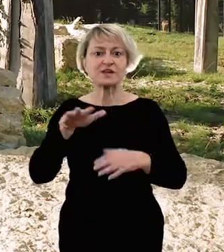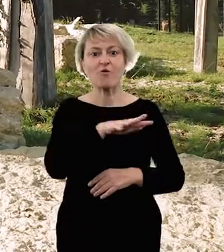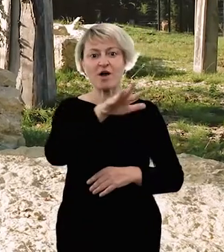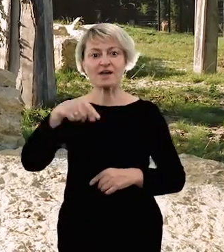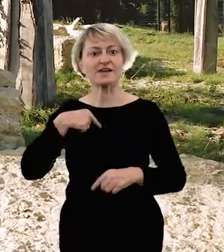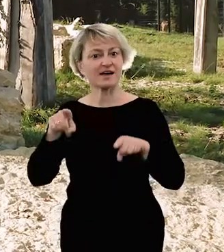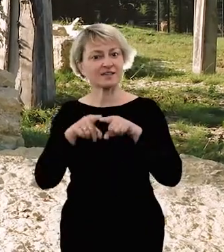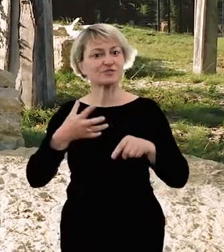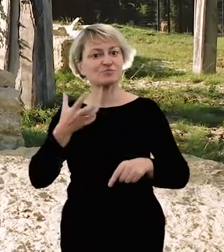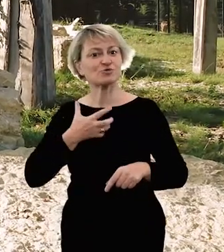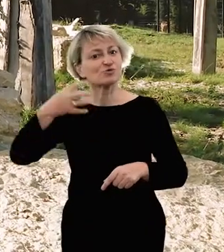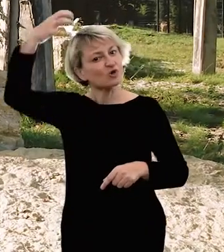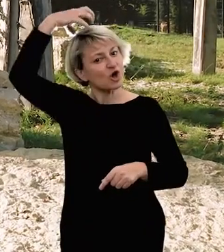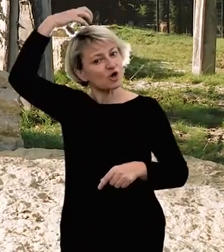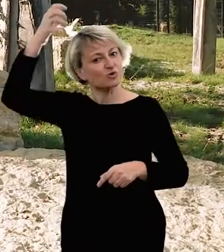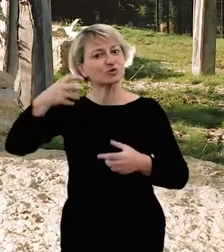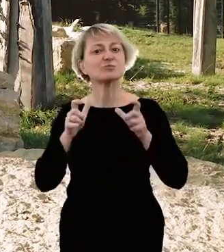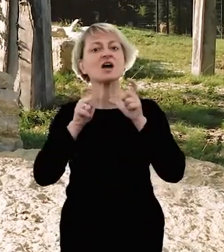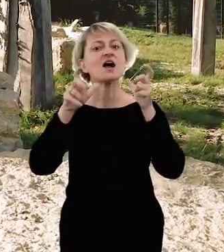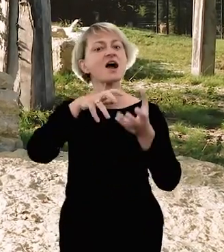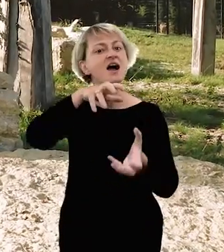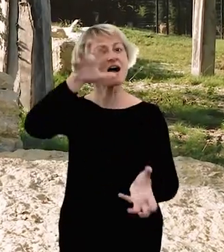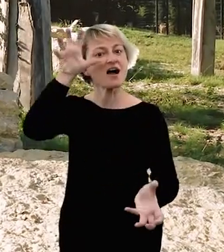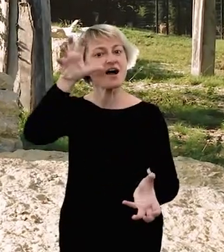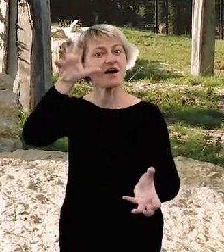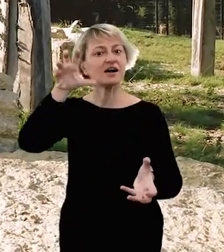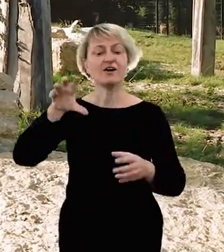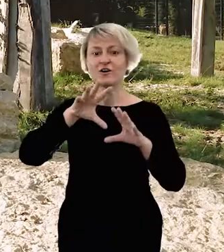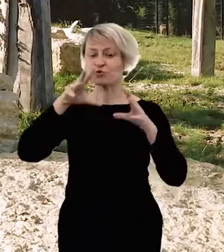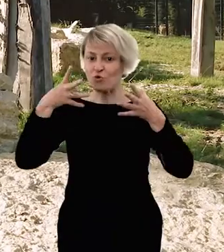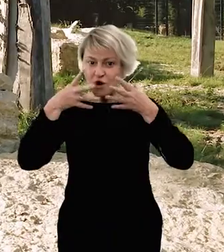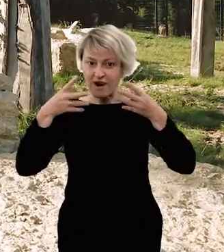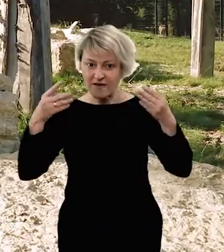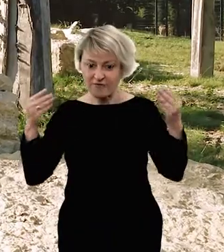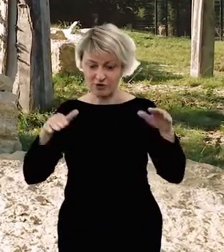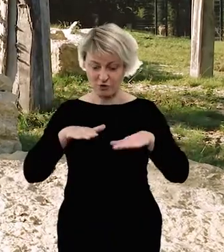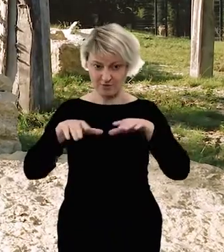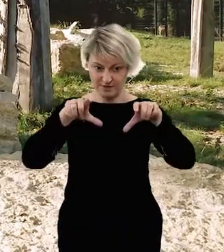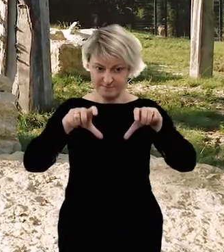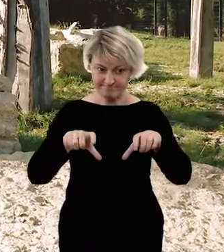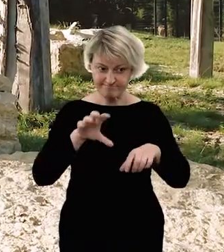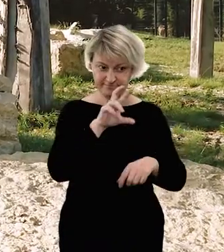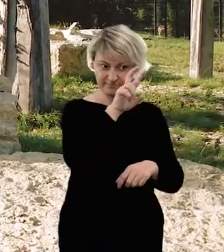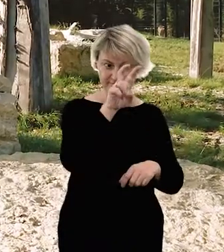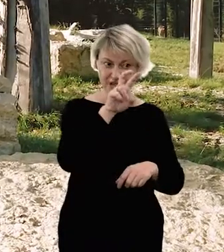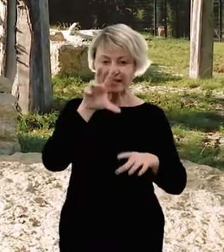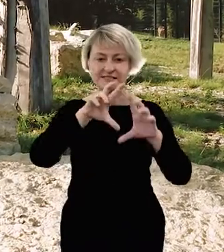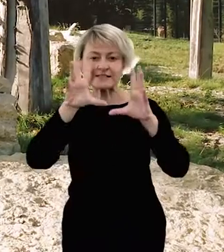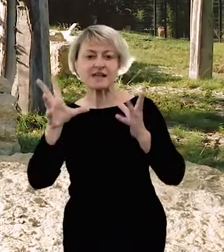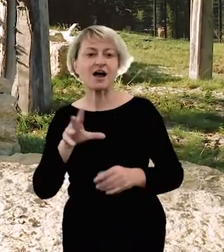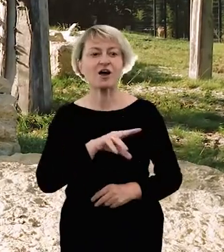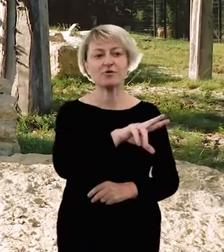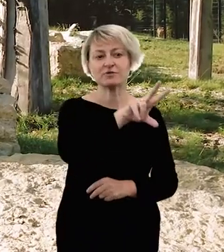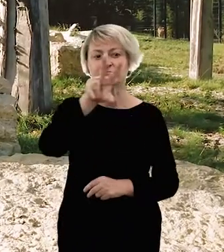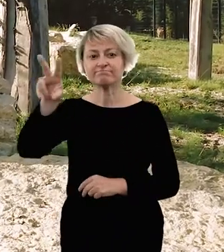król. No ja aż chciałoby się zaryżać. Z tego miejsca one widzą cały swój wybieg. A to